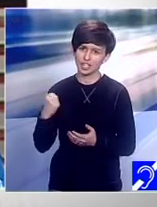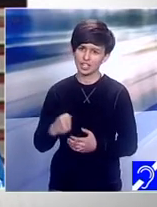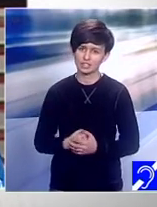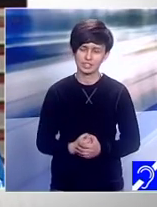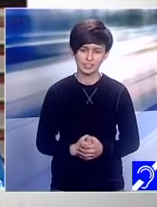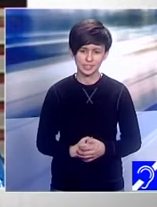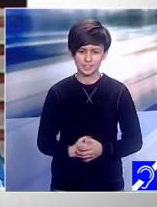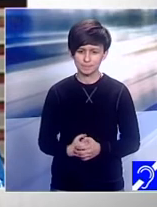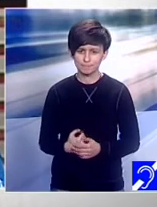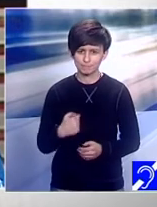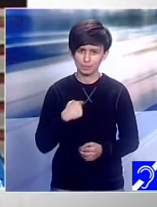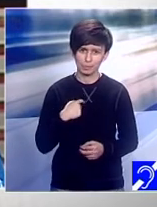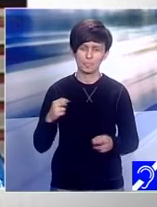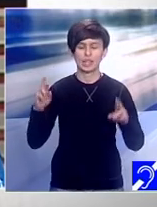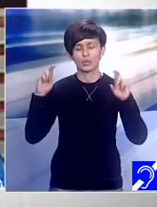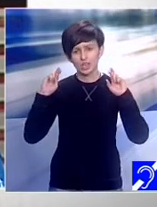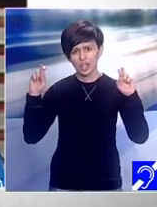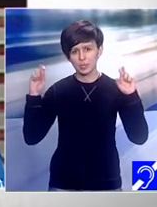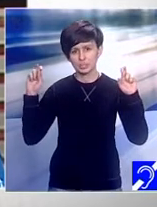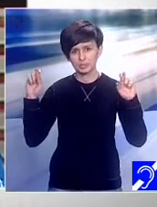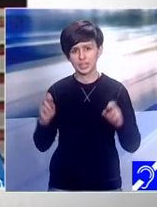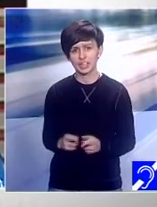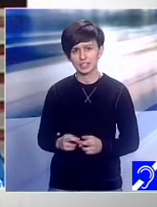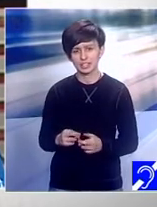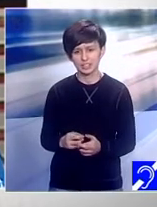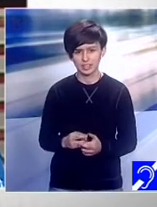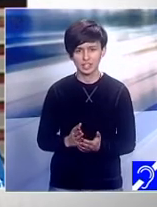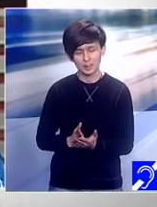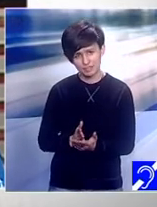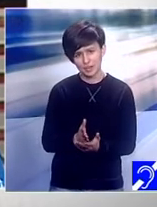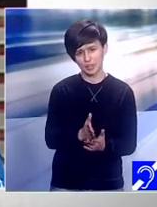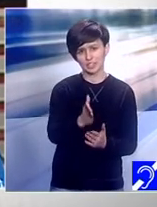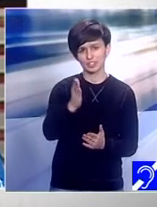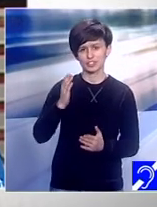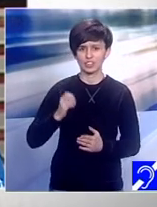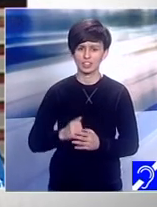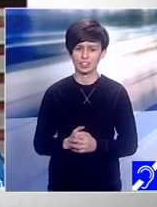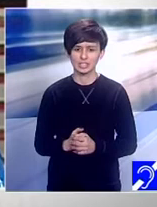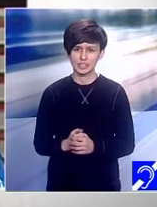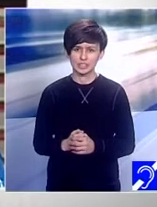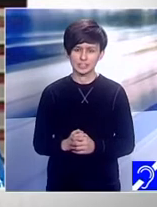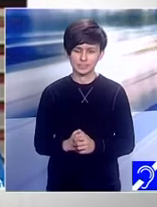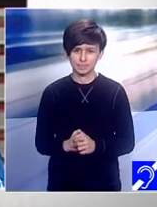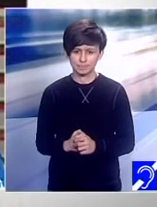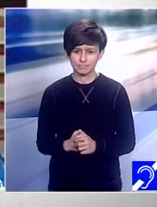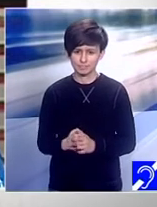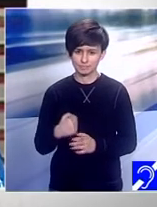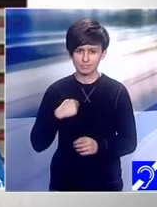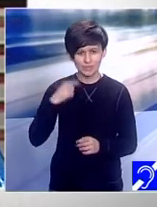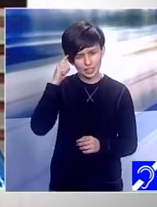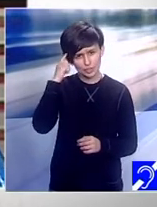să-i iacă mai departe. Știam că și el e cel mai bun, e cel mai alt.